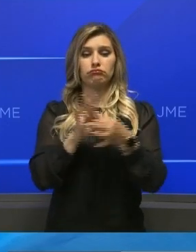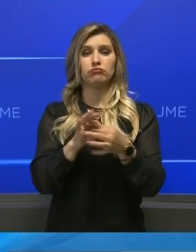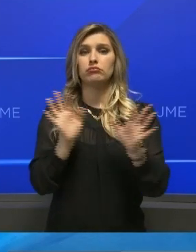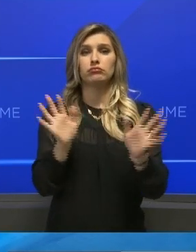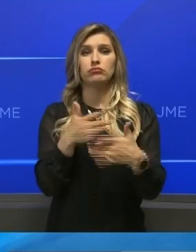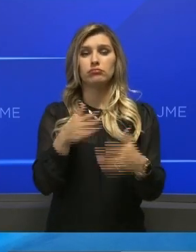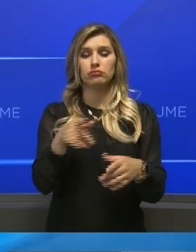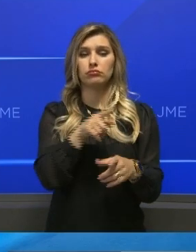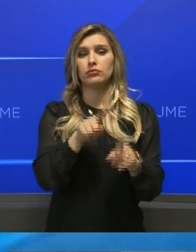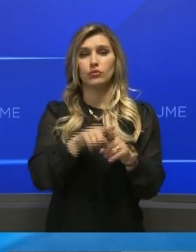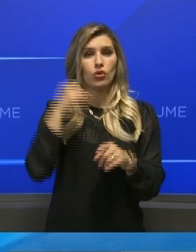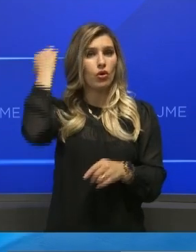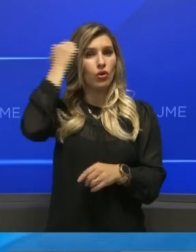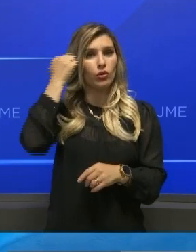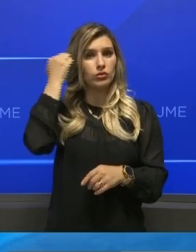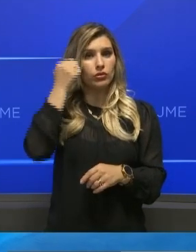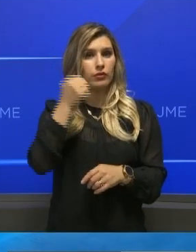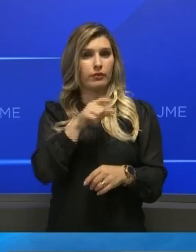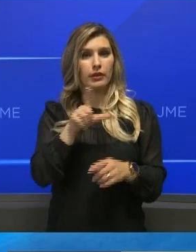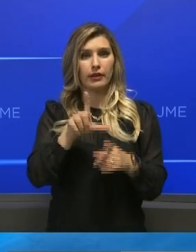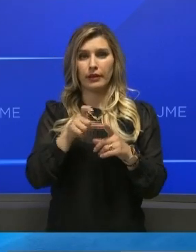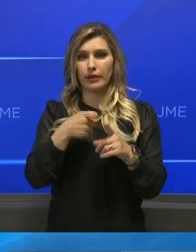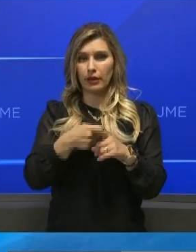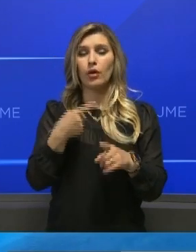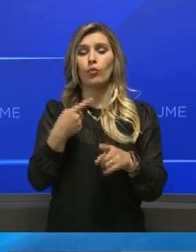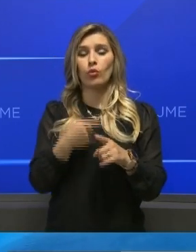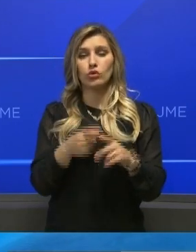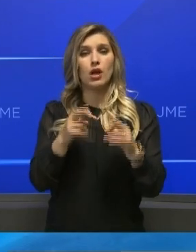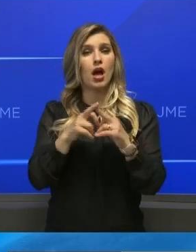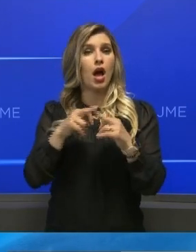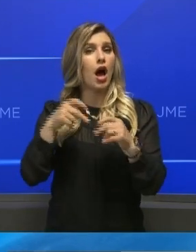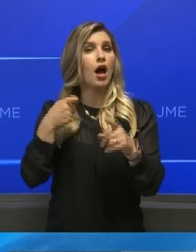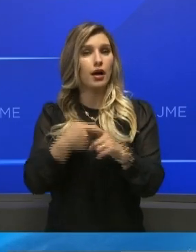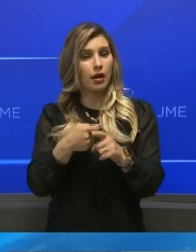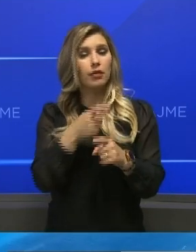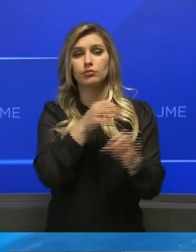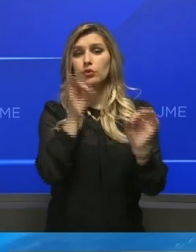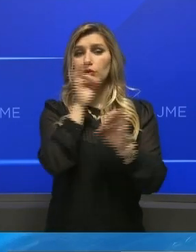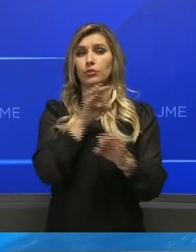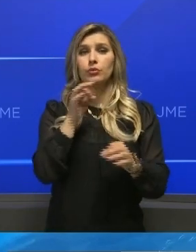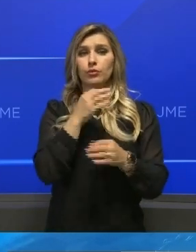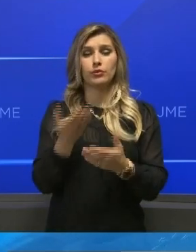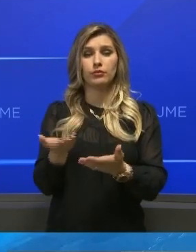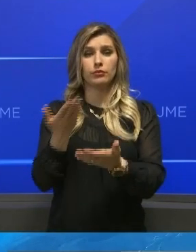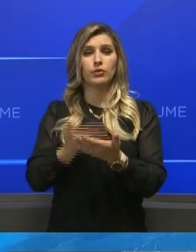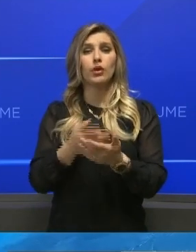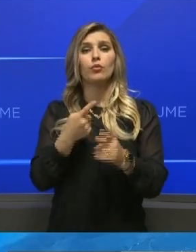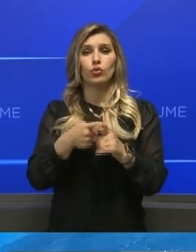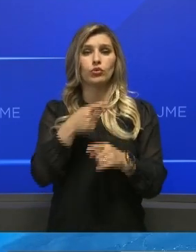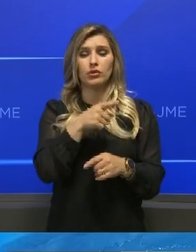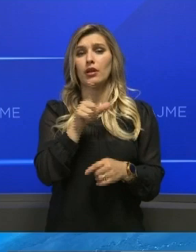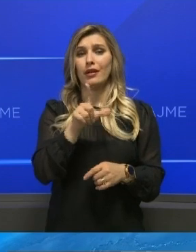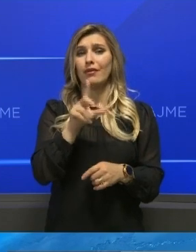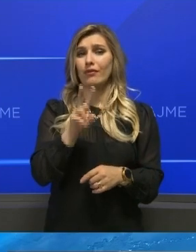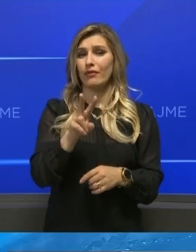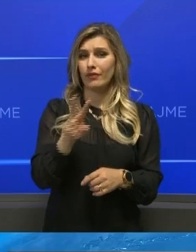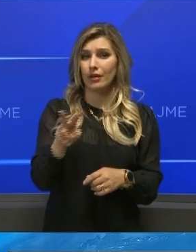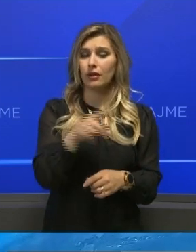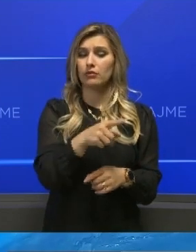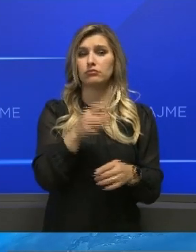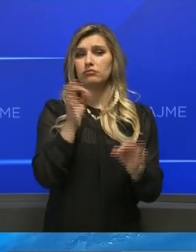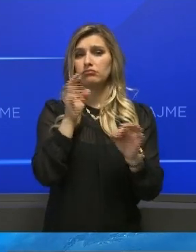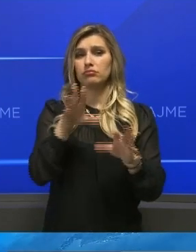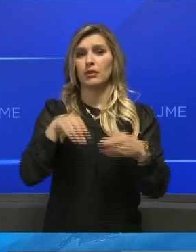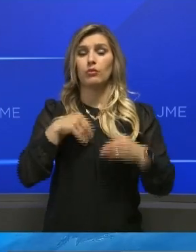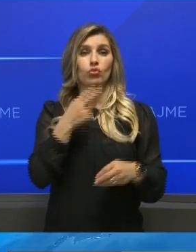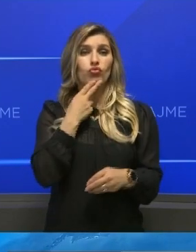me lidinë Demokratikët Kosovës dhe me aliancen për almerinë Kosovës, nuk unë bështetën nga partia në pushtet leviziave dë vendosje dhe kjo të